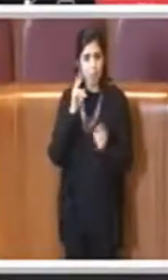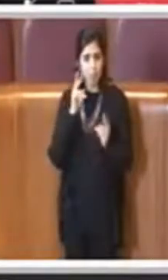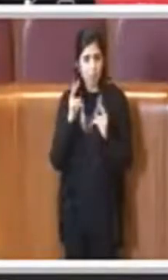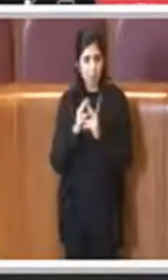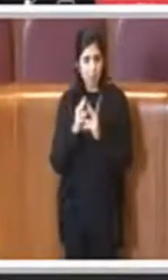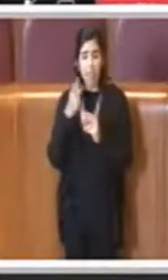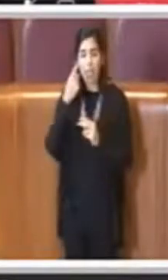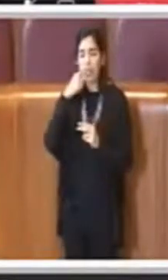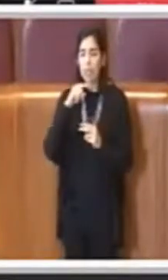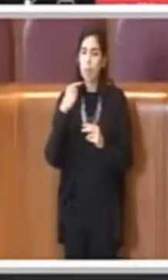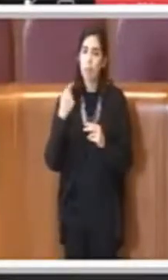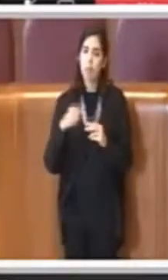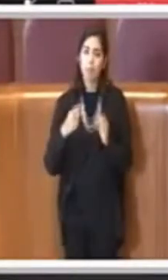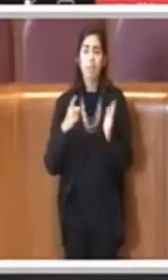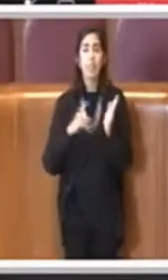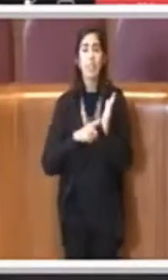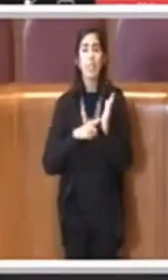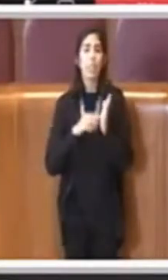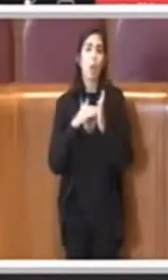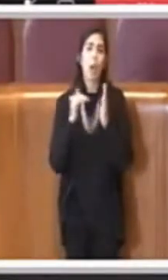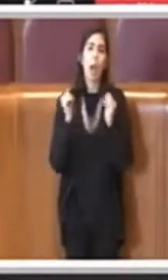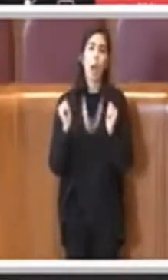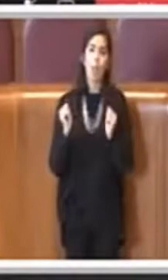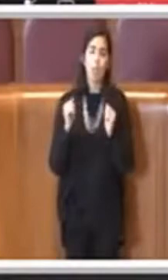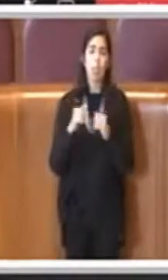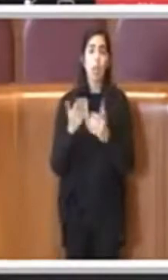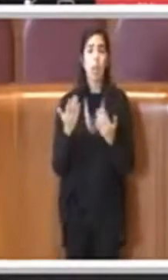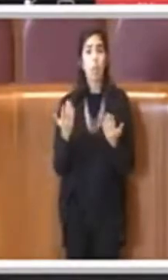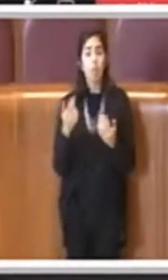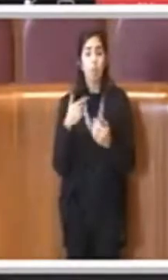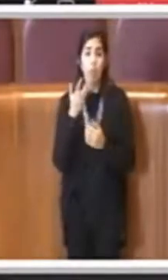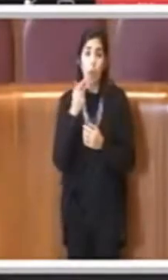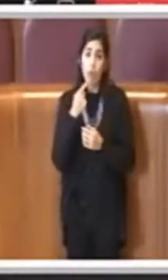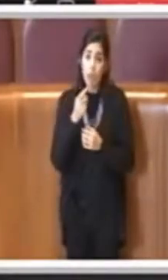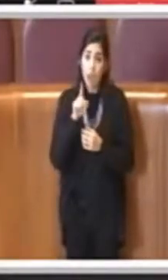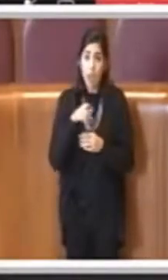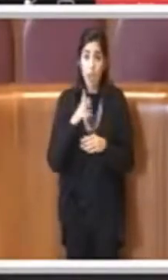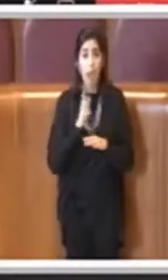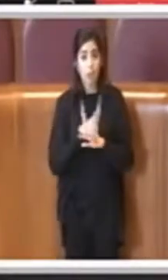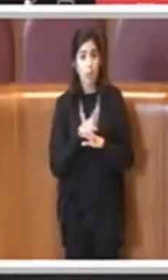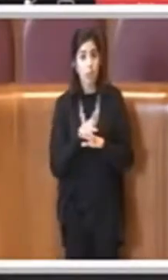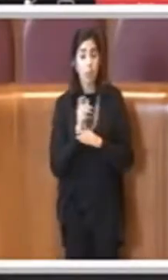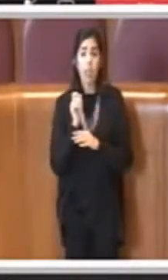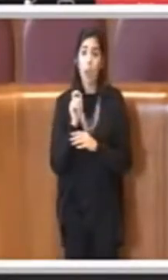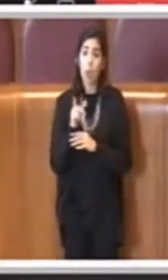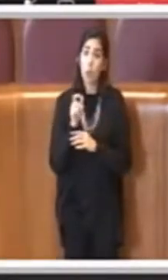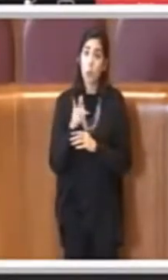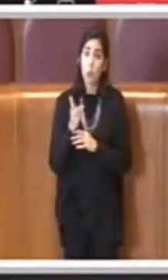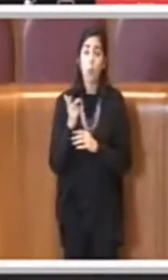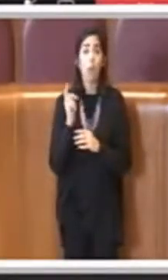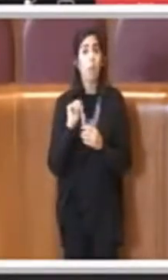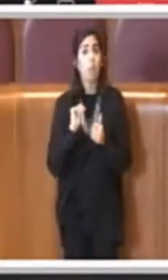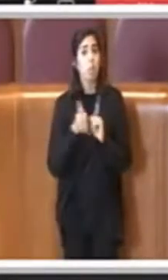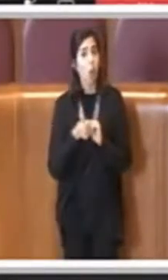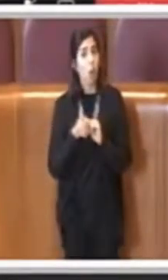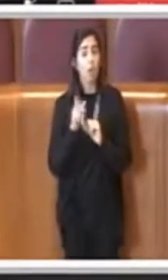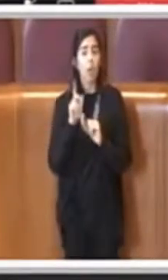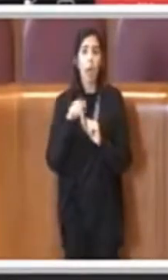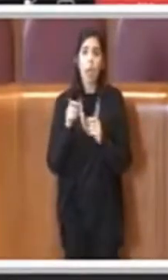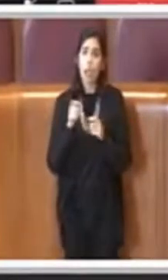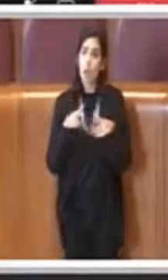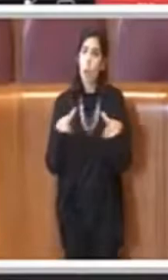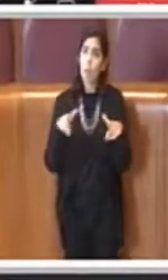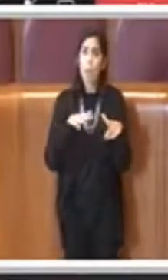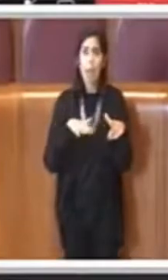ma io voglio dire anche l'accessibilità, anche la cultura, anche lo sport, anche l'urbanismo,